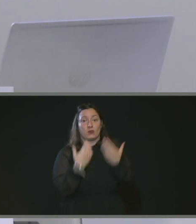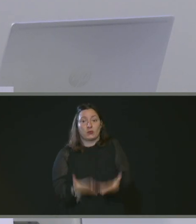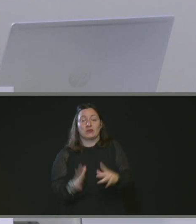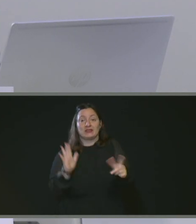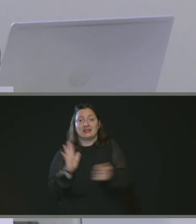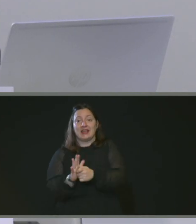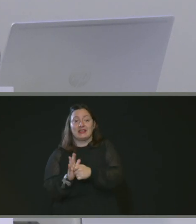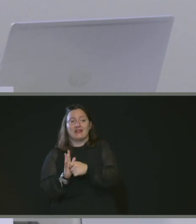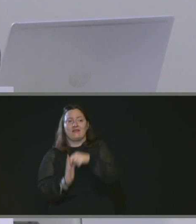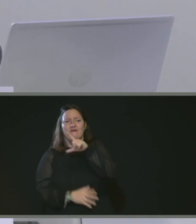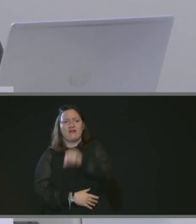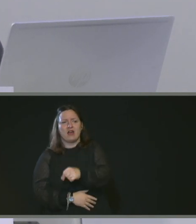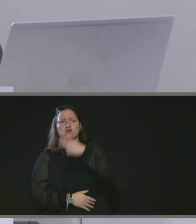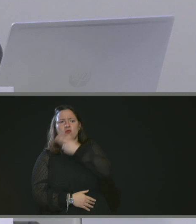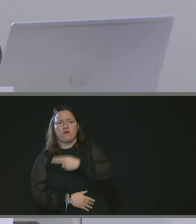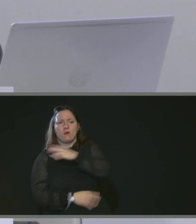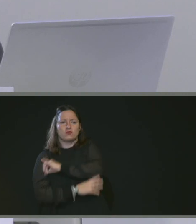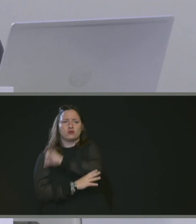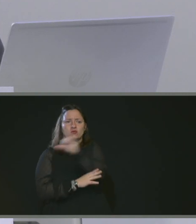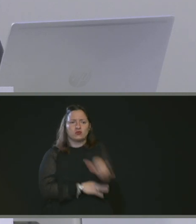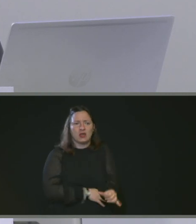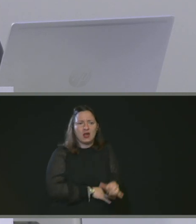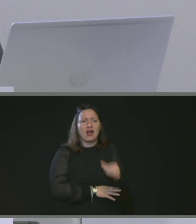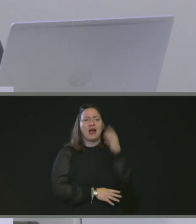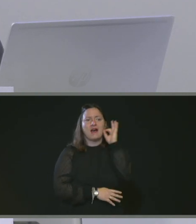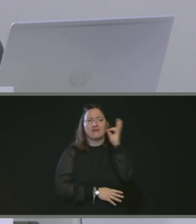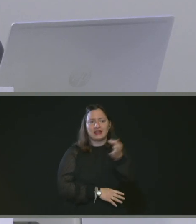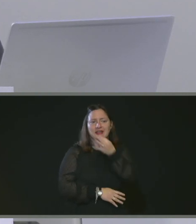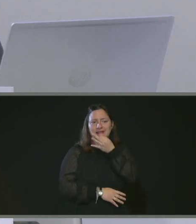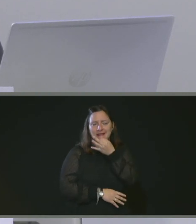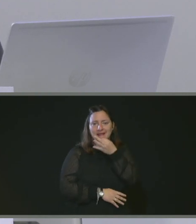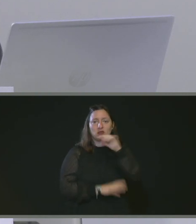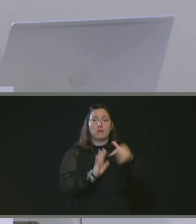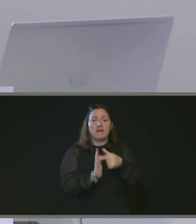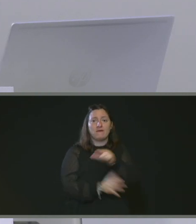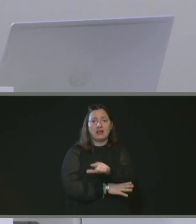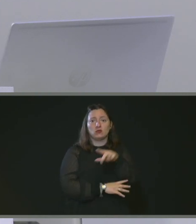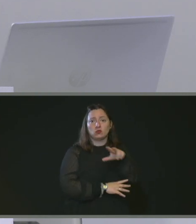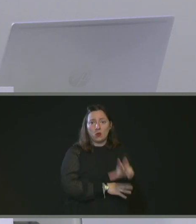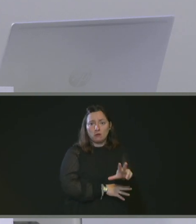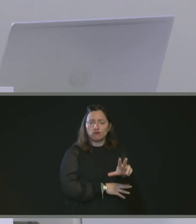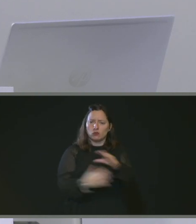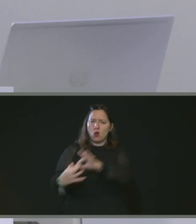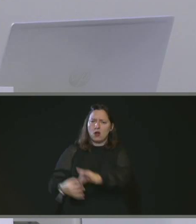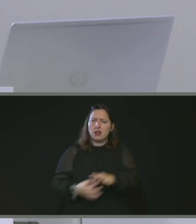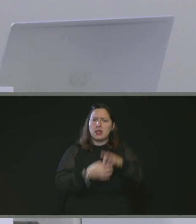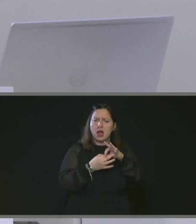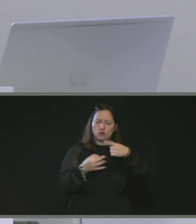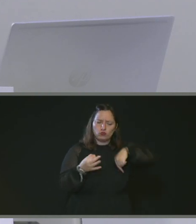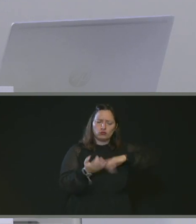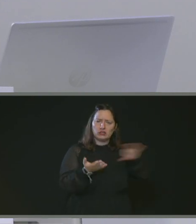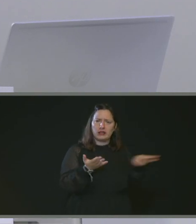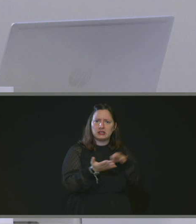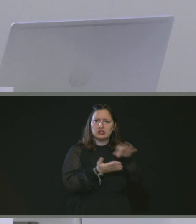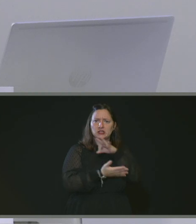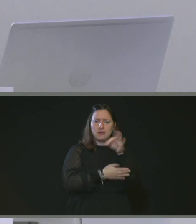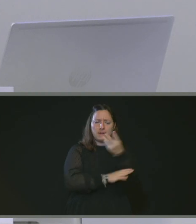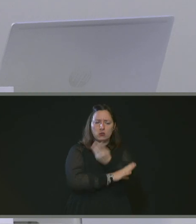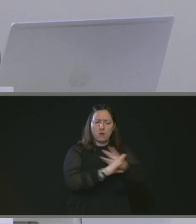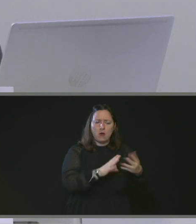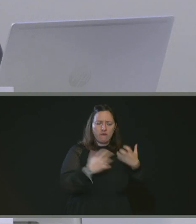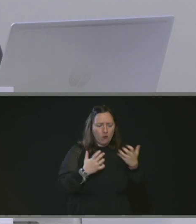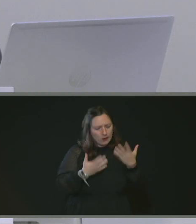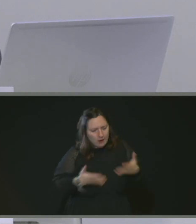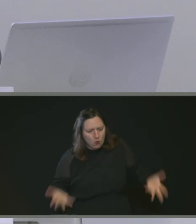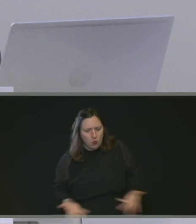le 6 avril 2023. Je rappelle que cet événement entre dans le cadre de la stratégie métropolitaine de soutien à la création d'entreprises, notamment